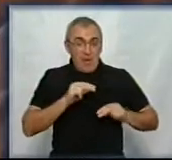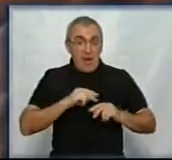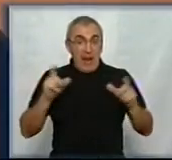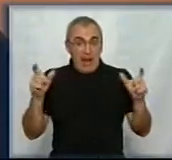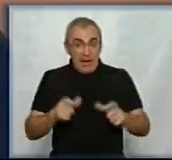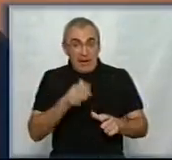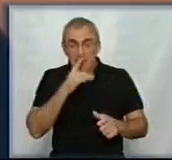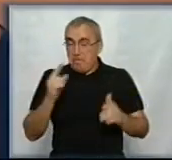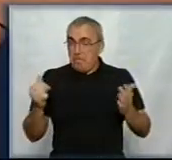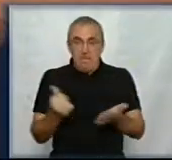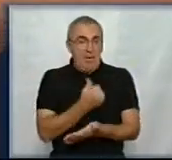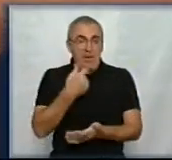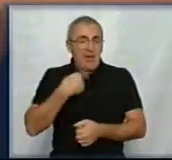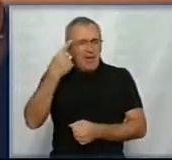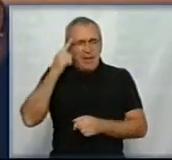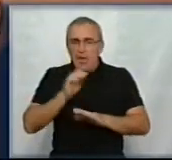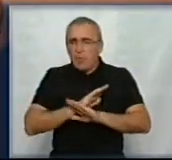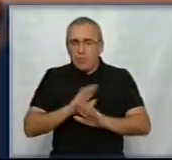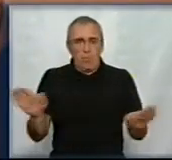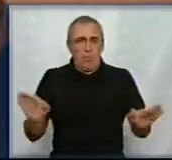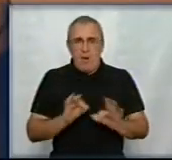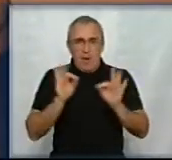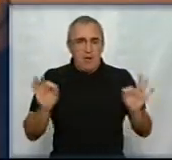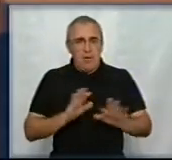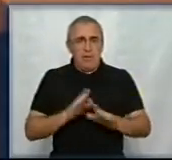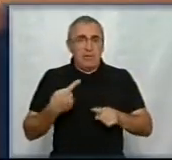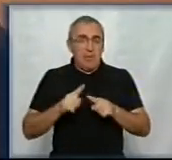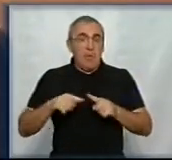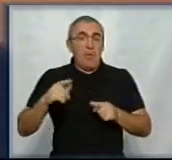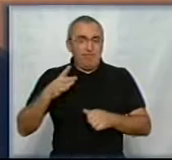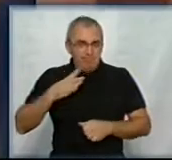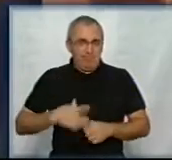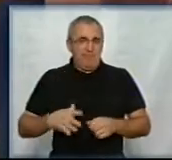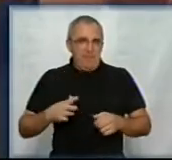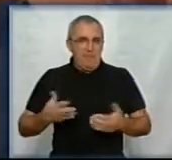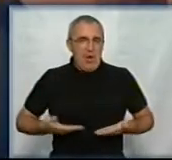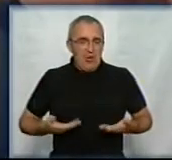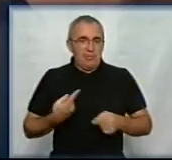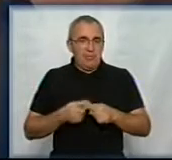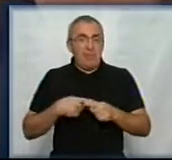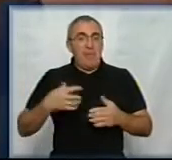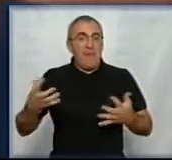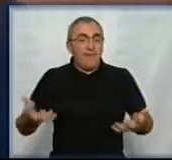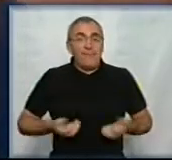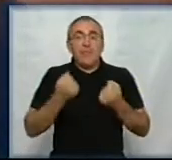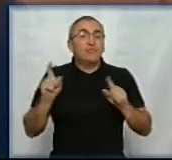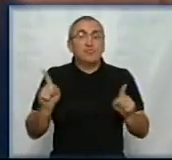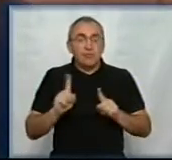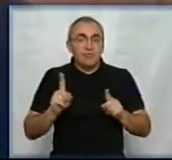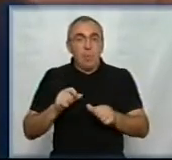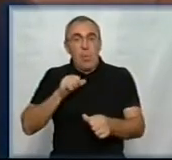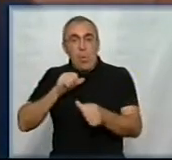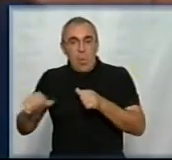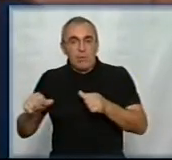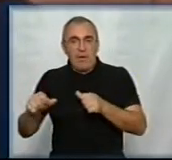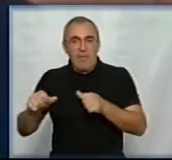вперше. Ніколи не думала, що таке прийдеться пережити. Нас дуже виручає те, що ми знаходимося в окремому